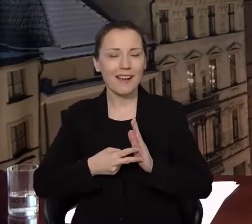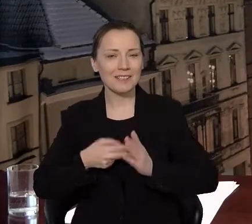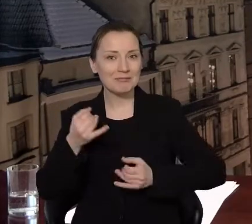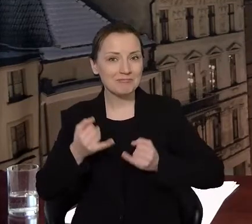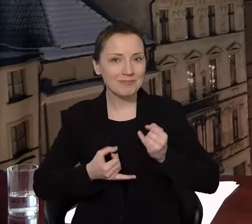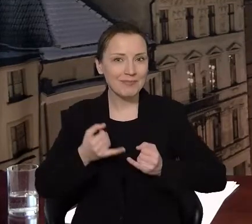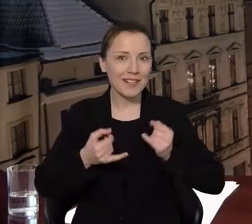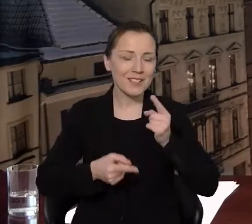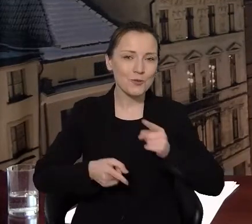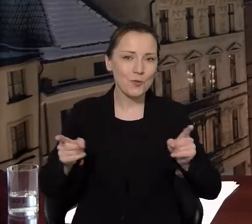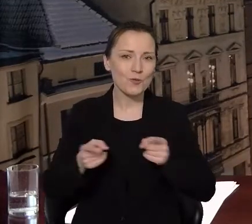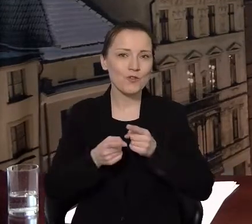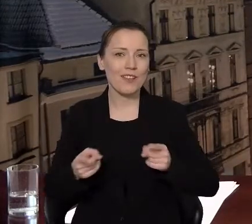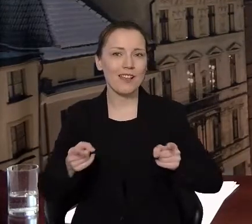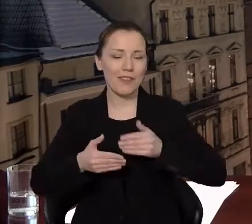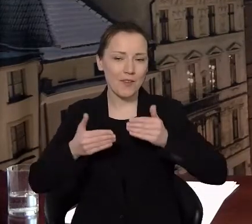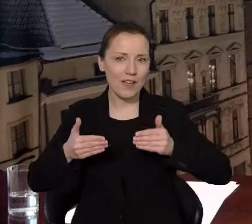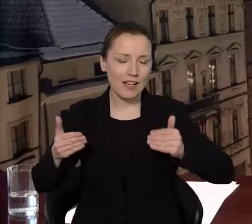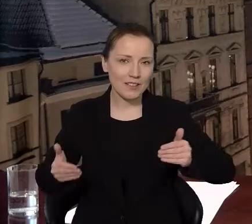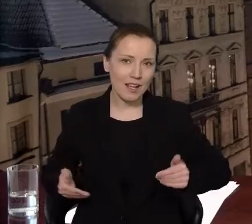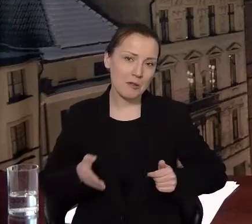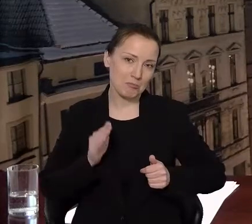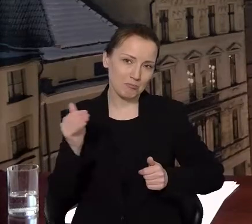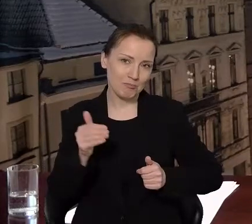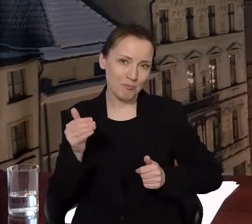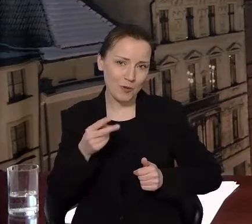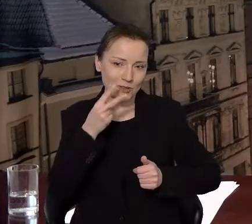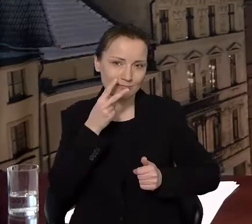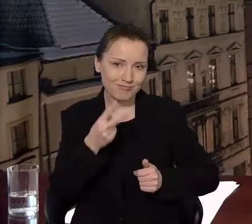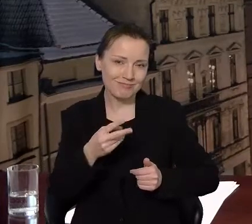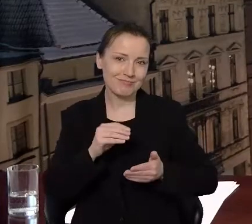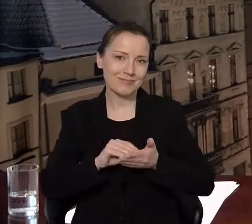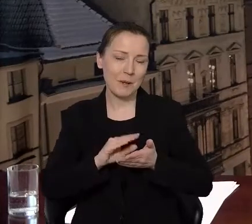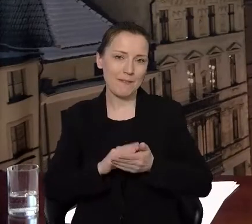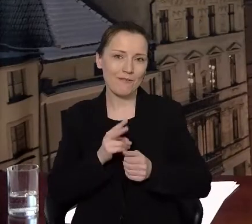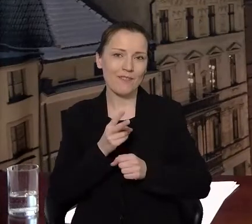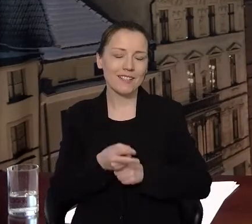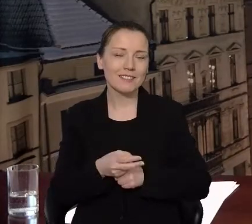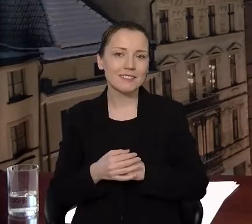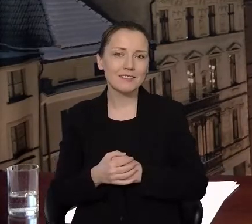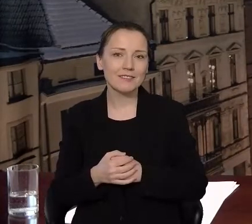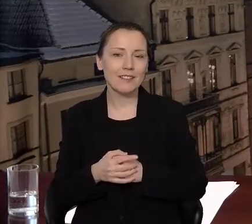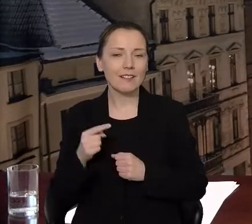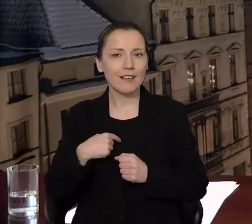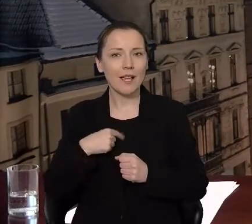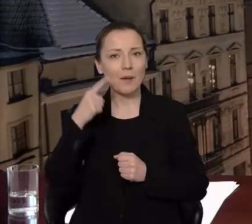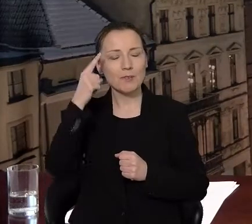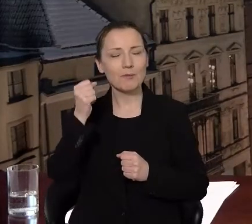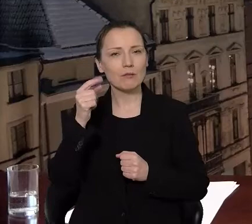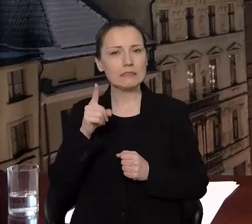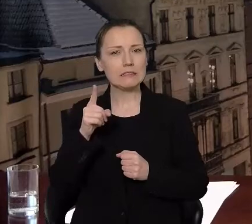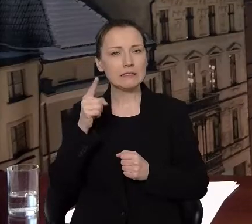koncertów, spektakli znajdzie coś dla siebie. Przypomnę, że... No właśnie, teraz się